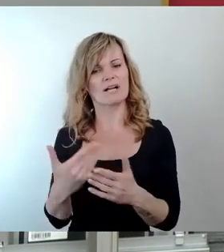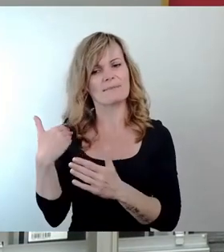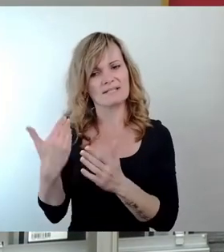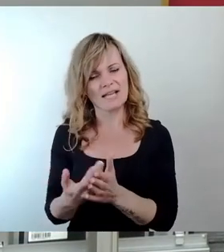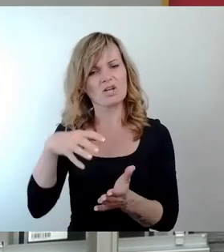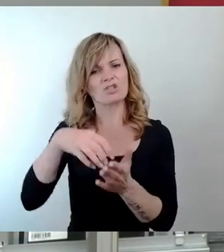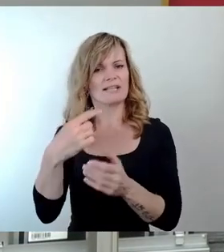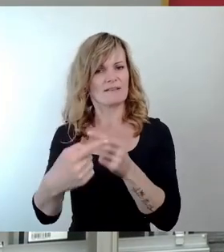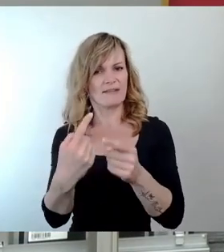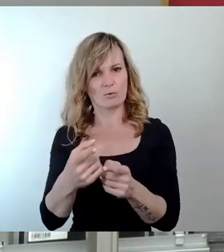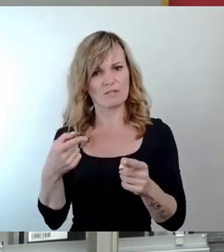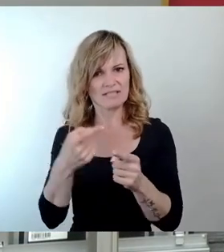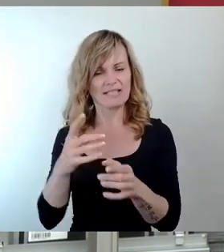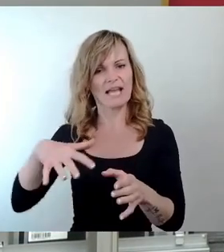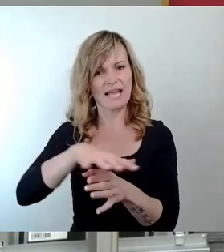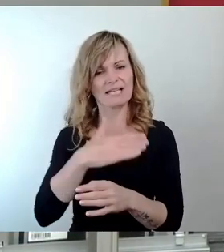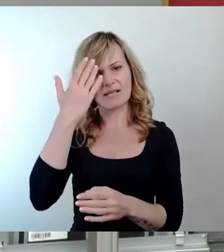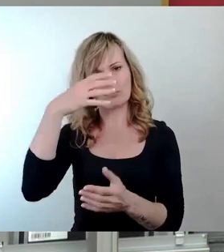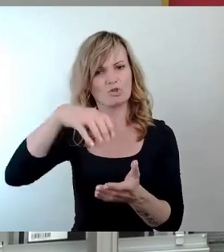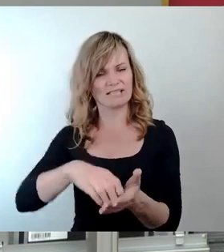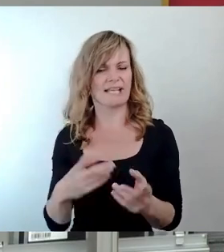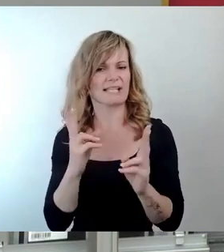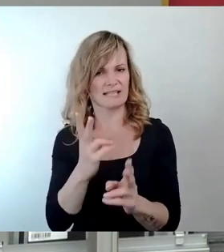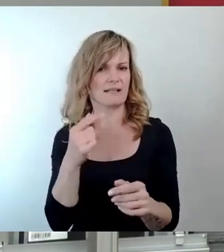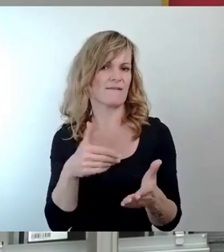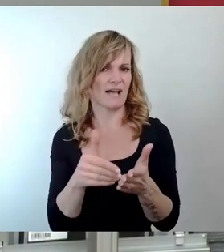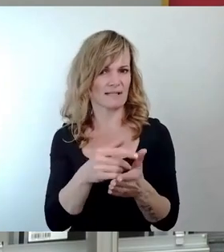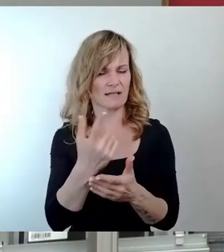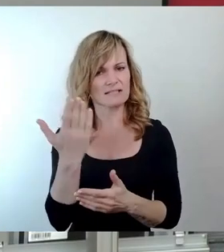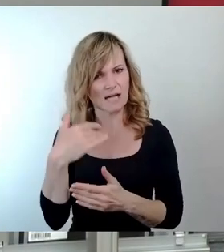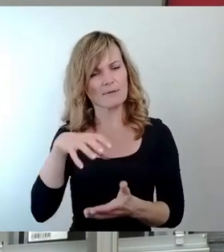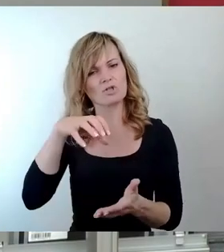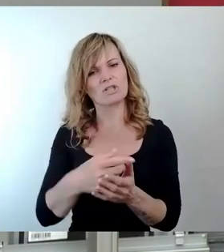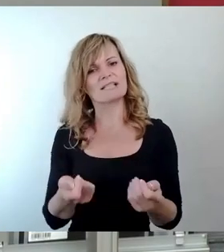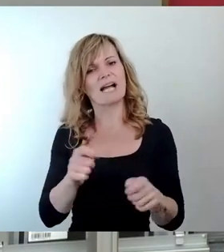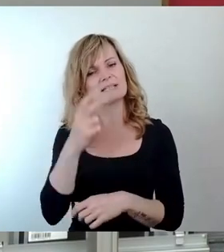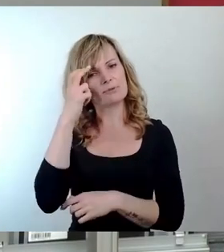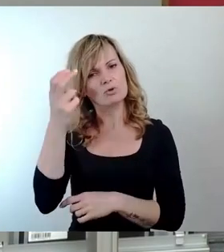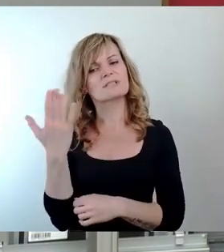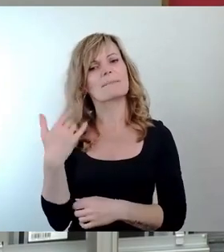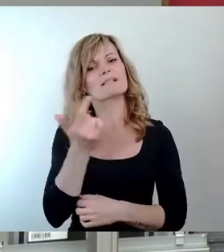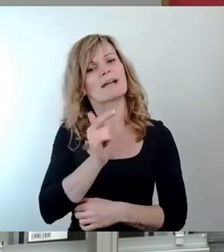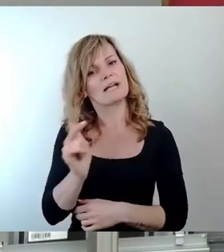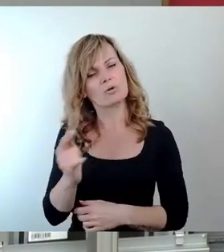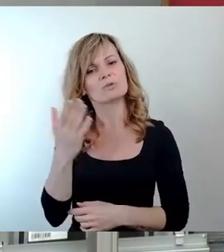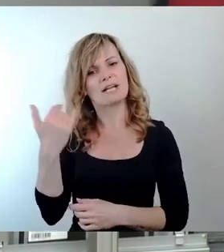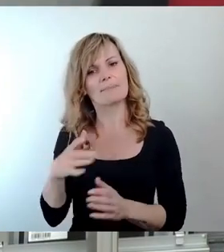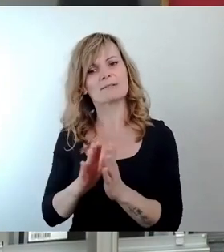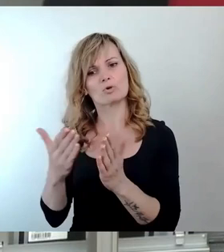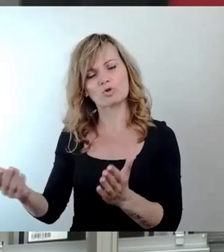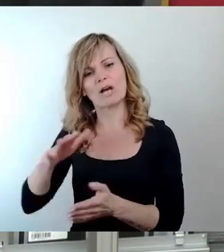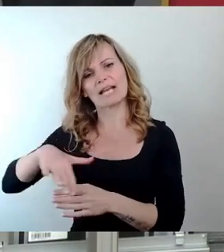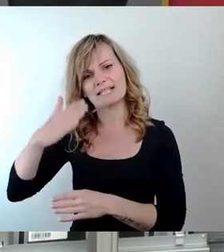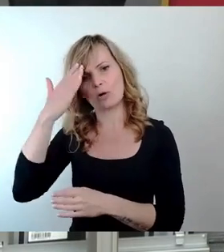festzuhalten. Ich erinnere hier an den Stadtratsbeschluss aus den 2000er Jahren und an die Broschüre der Landeshauptstadt Dresden mit dem Titel